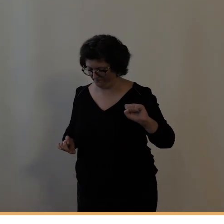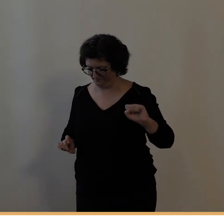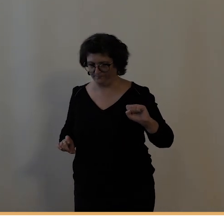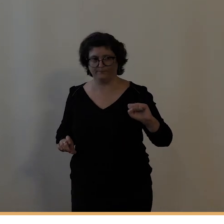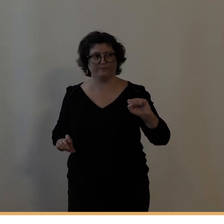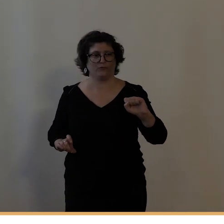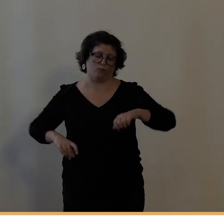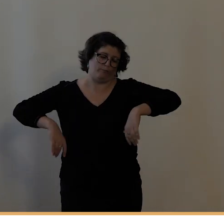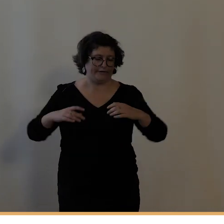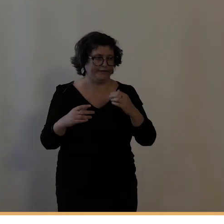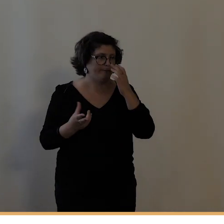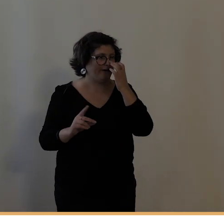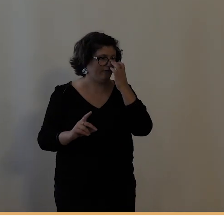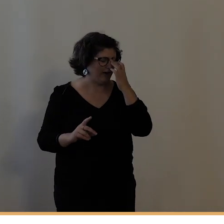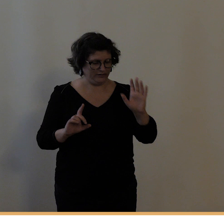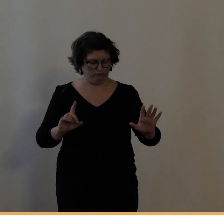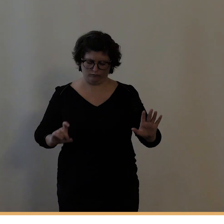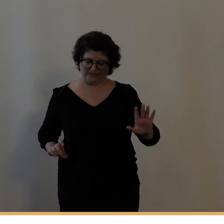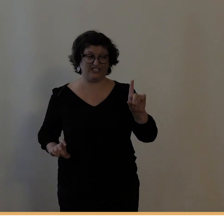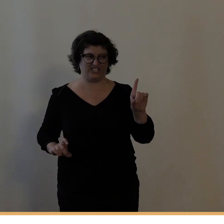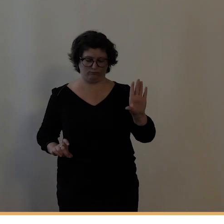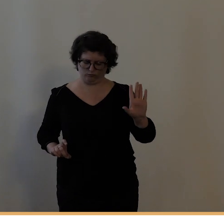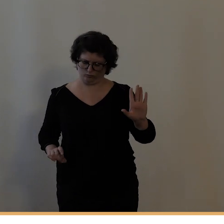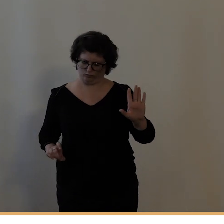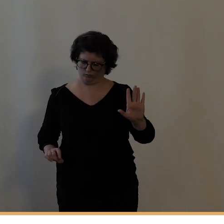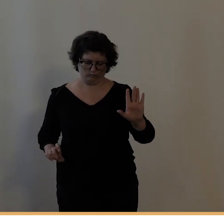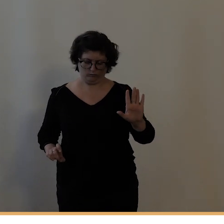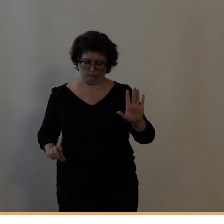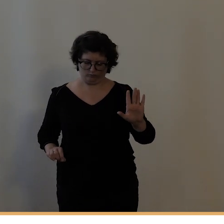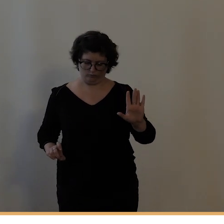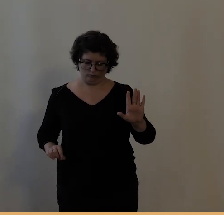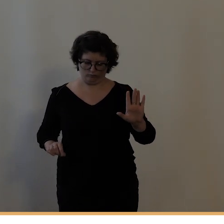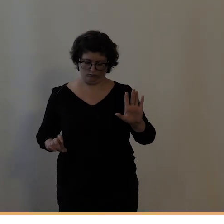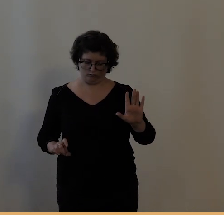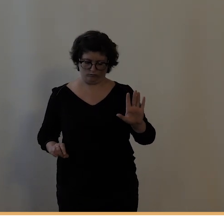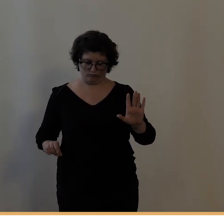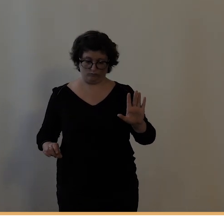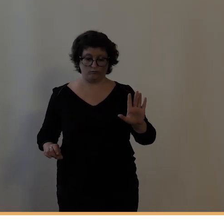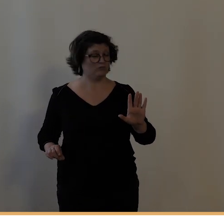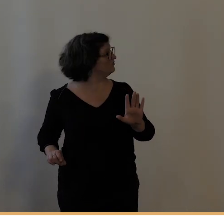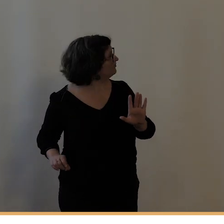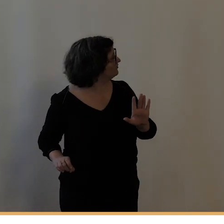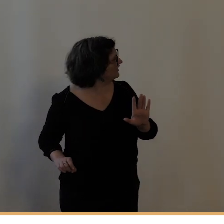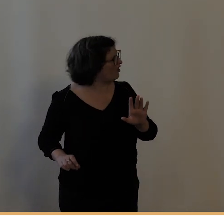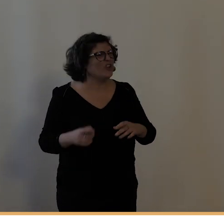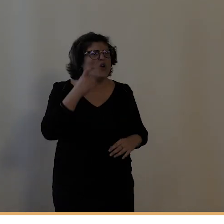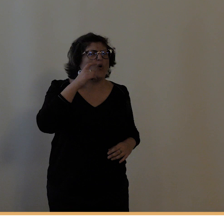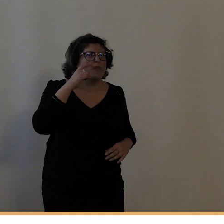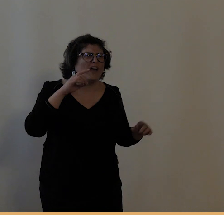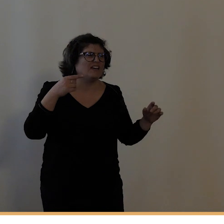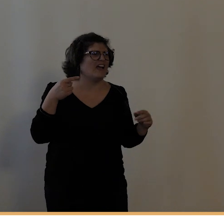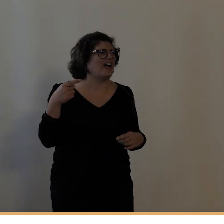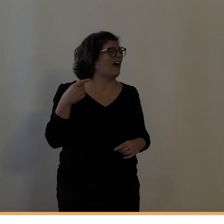Bon, c'est pas grave. Ah si. Attendez. Hop. Non, ça ne marche pas. Je l'ai à l'écran. sur la droite complète,